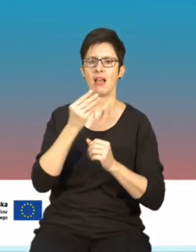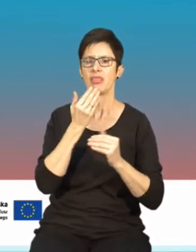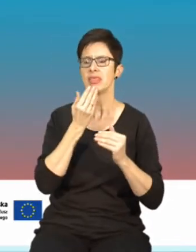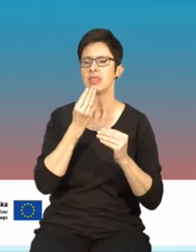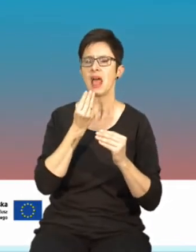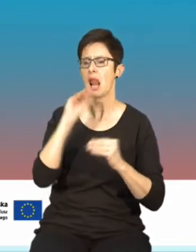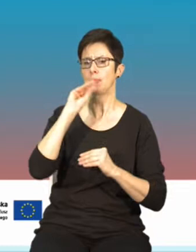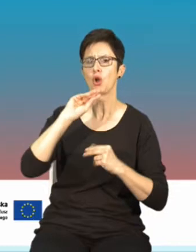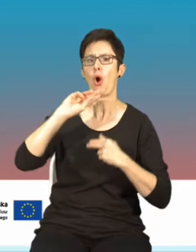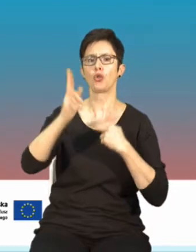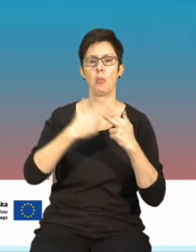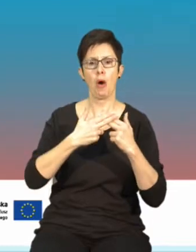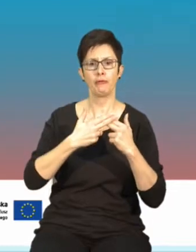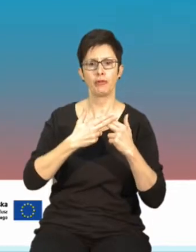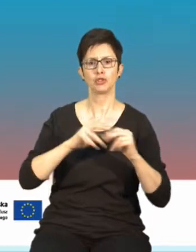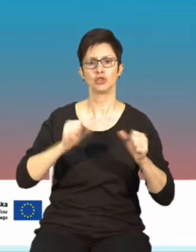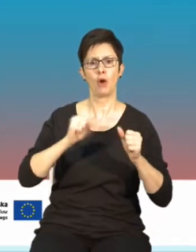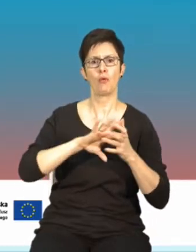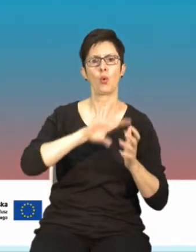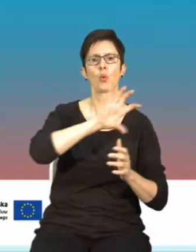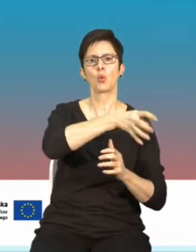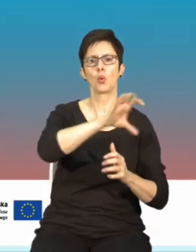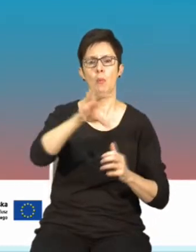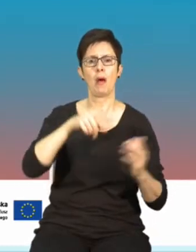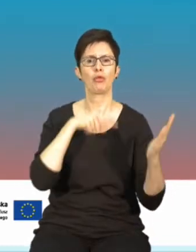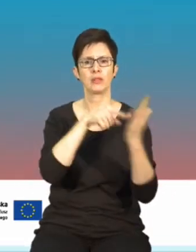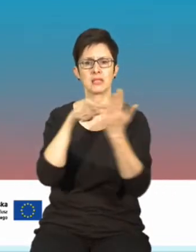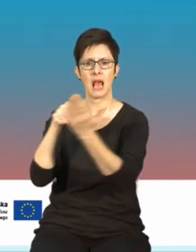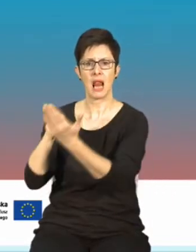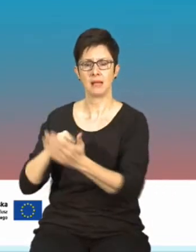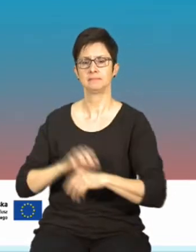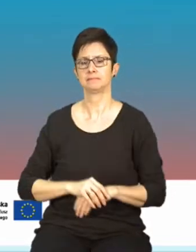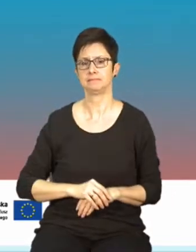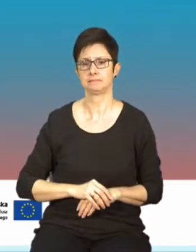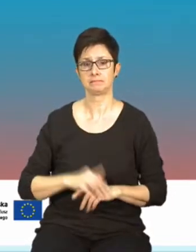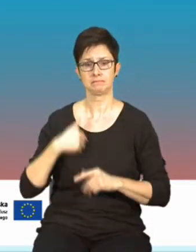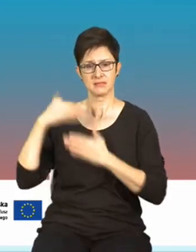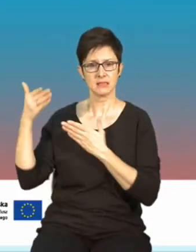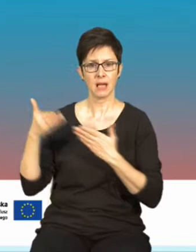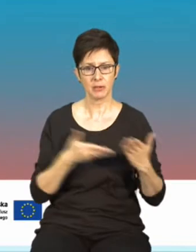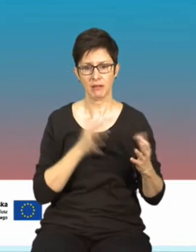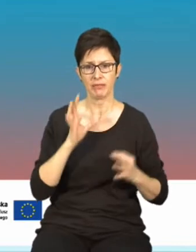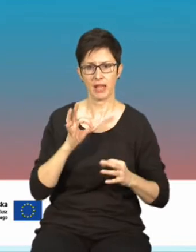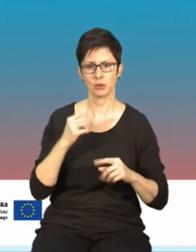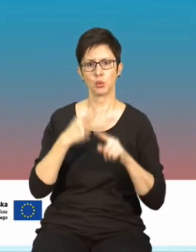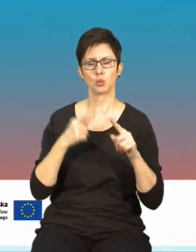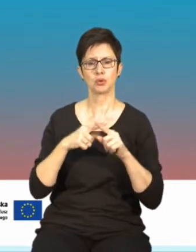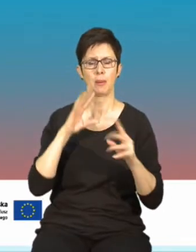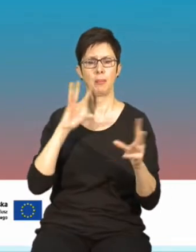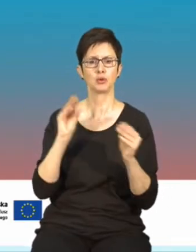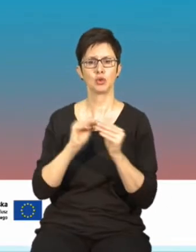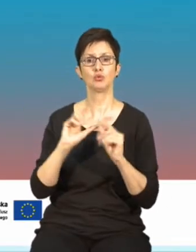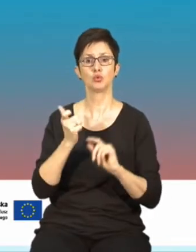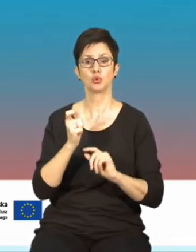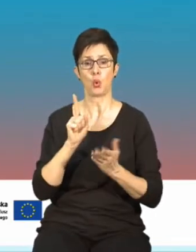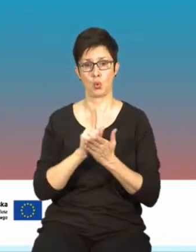jakiego rodzaju działania w poszczególnych grupach docelowych. Zapraszamy Państwa teraz na krótkie podsumowanie tego,